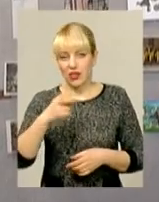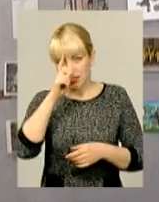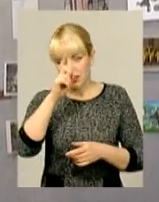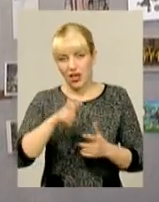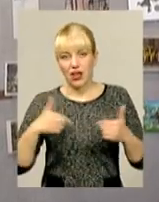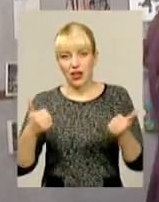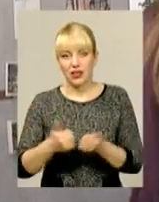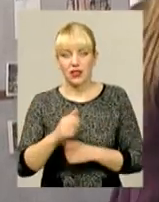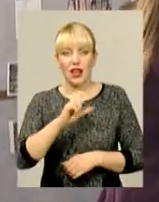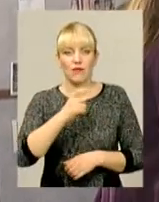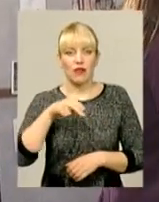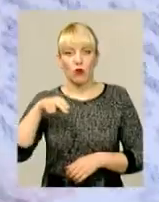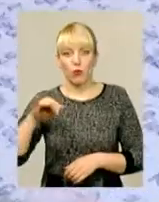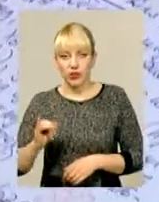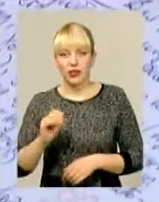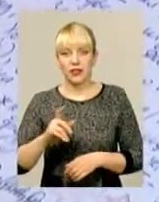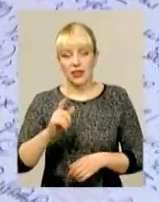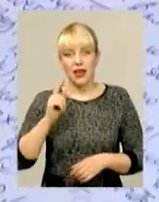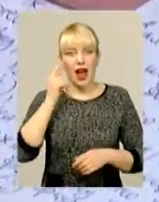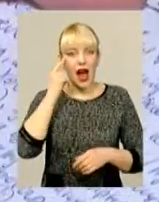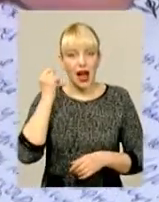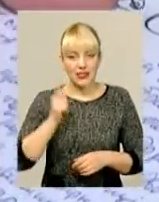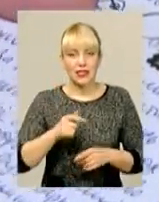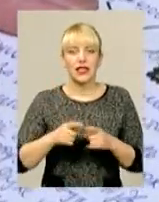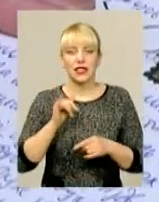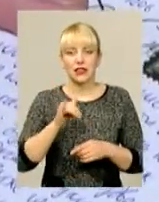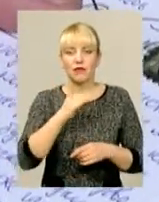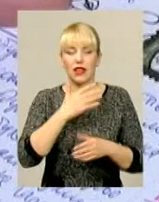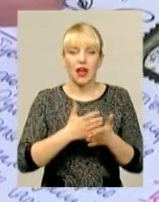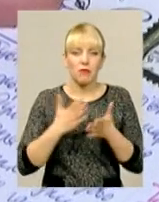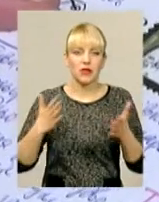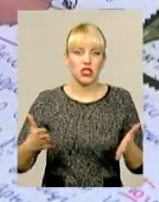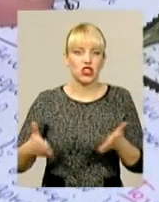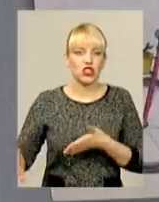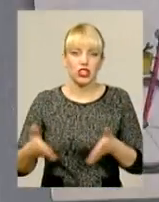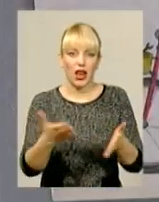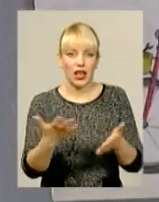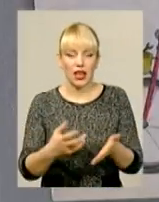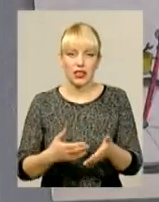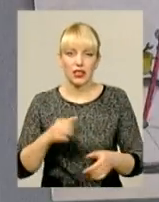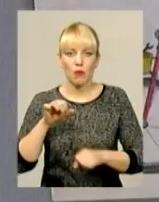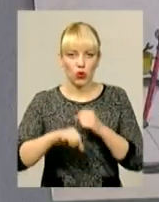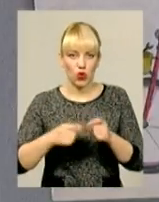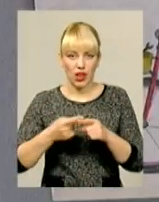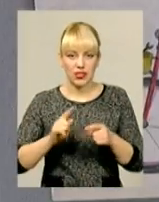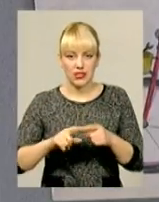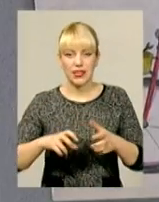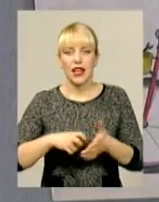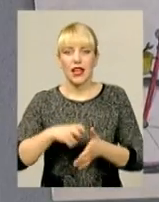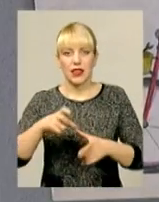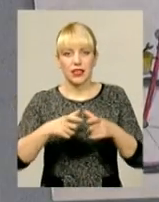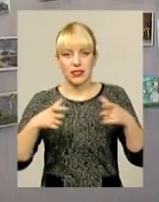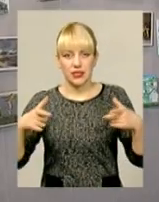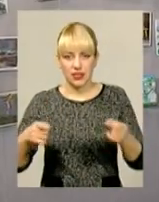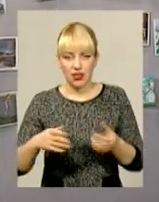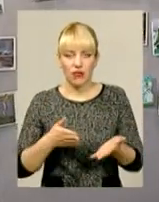Азії, та навіть марки із зображенням велосипедів. До речі, найдовший шлях, який подолала листівка, аби потрапити до цієї колекції,